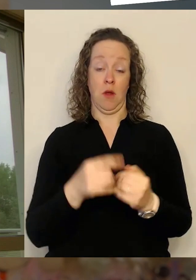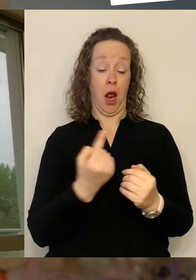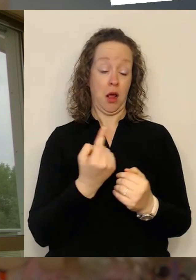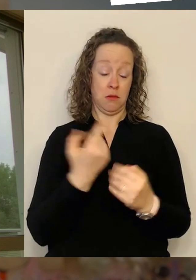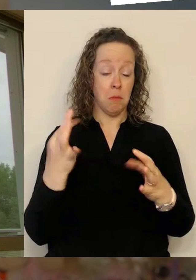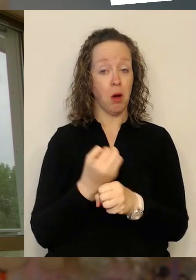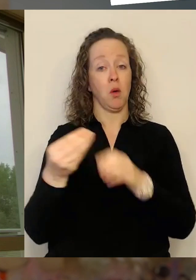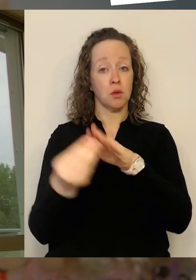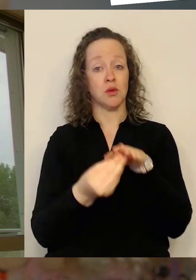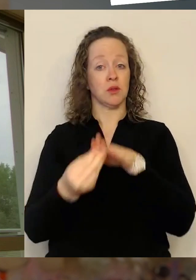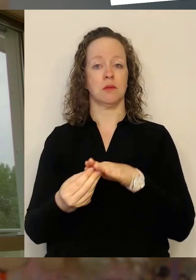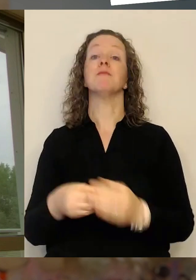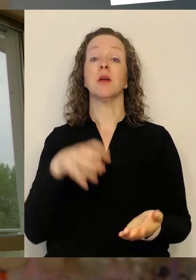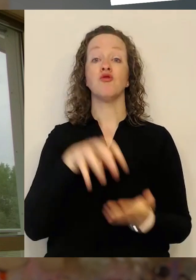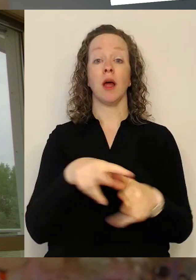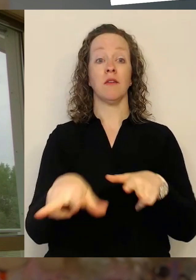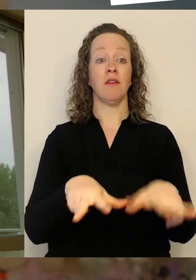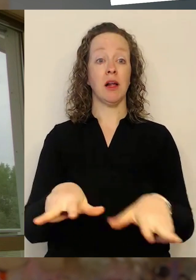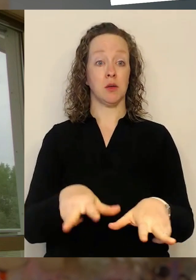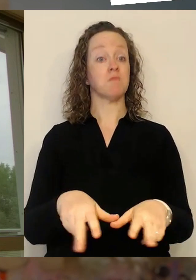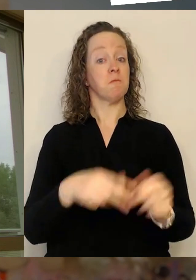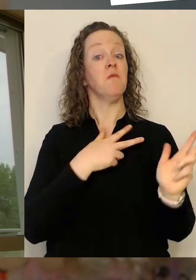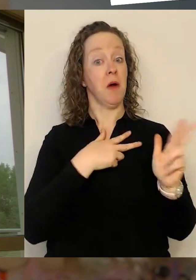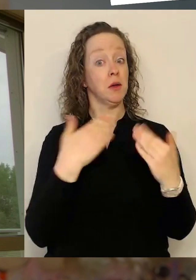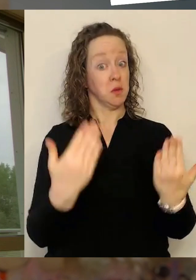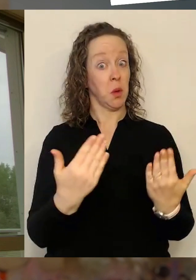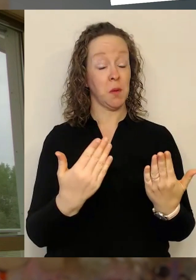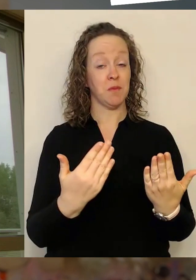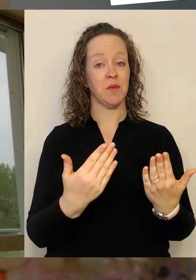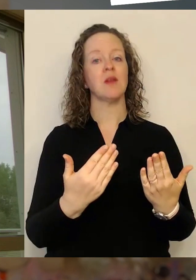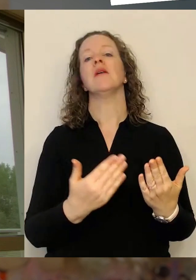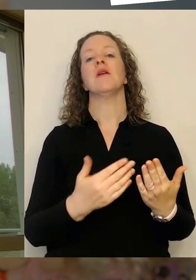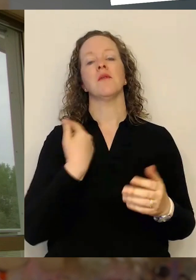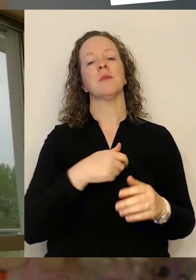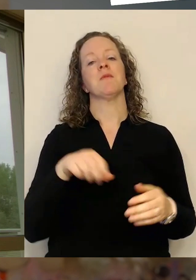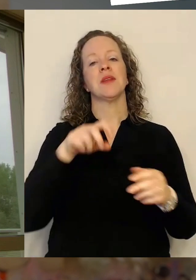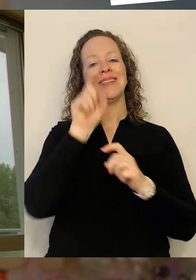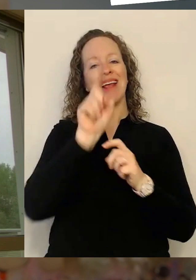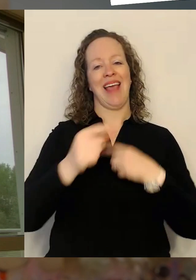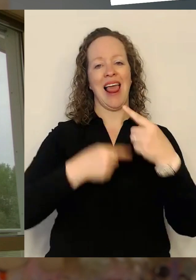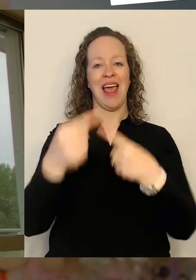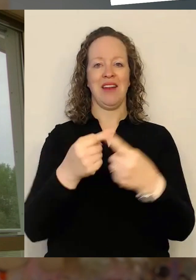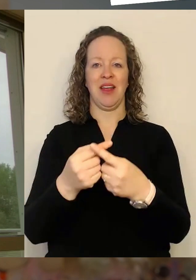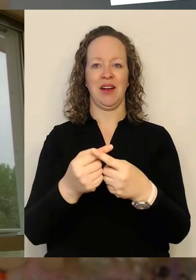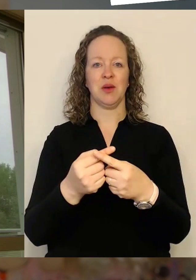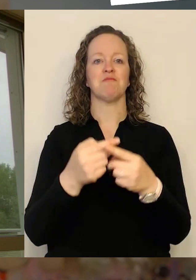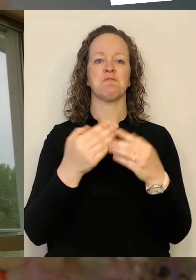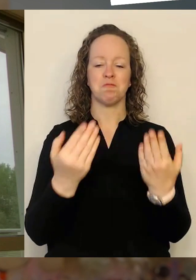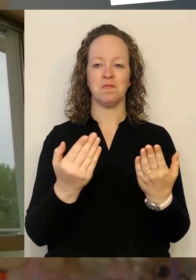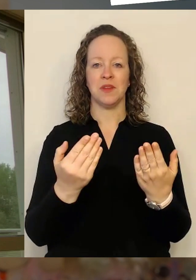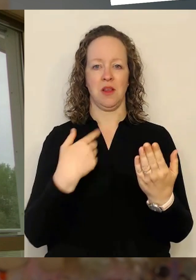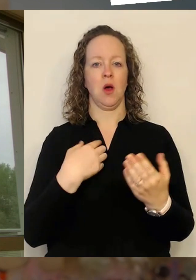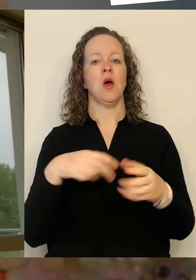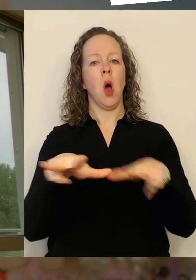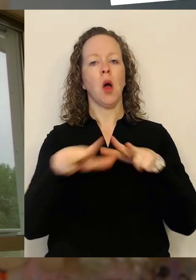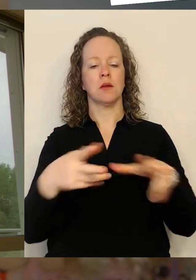in der Stadtverwaltung tatsächlich zentral organisiert, alle wichtigen Themen der digitalen Entwicklung auch organisatorisch zusammengebunden. Aber wir haben auch